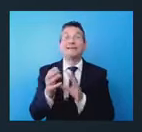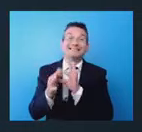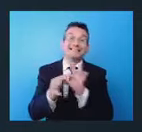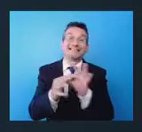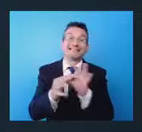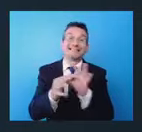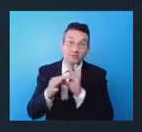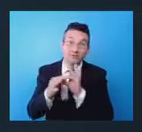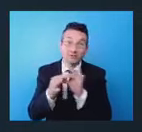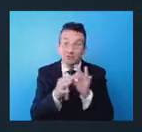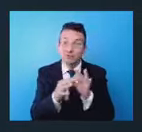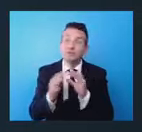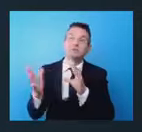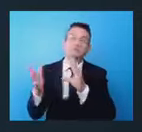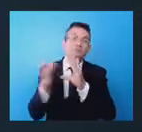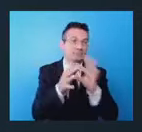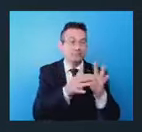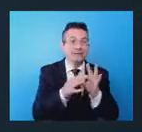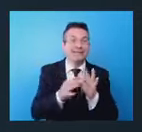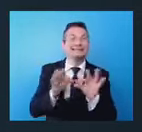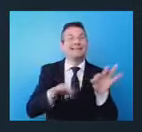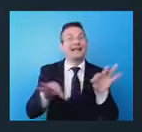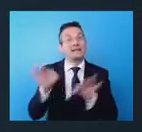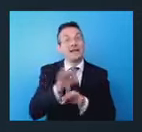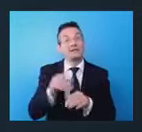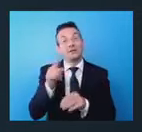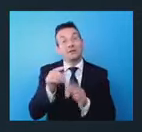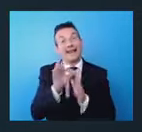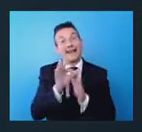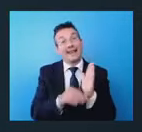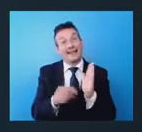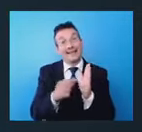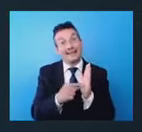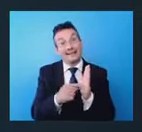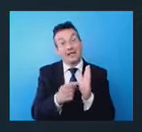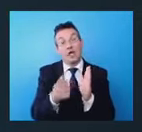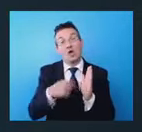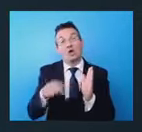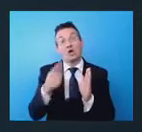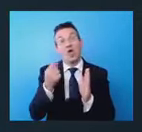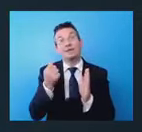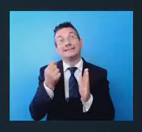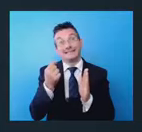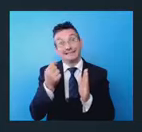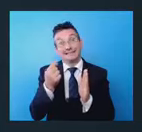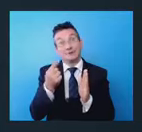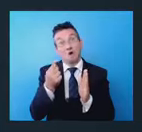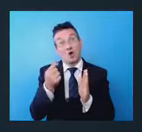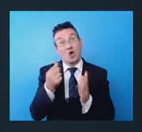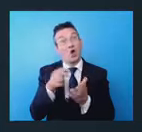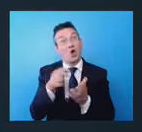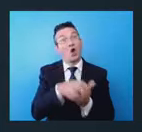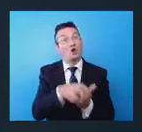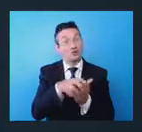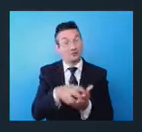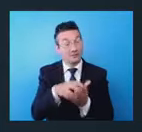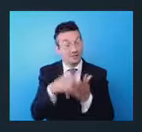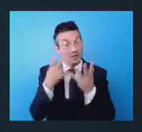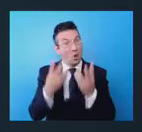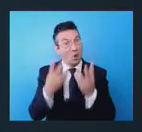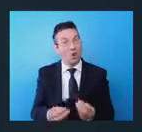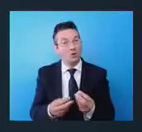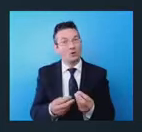strategici, perché quelle sono linee su cui noi metteremo tantissime risorse, tantissime risorse e misureremo anche poi